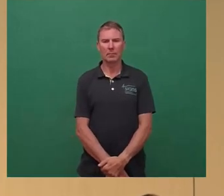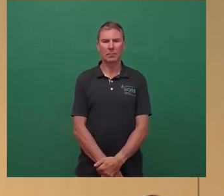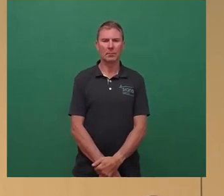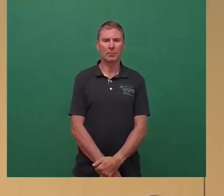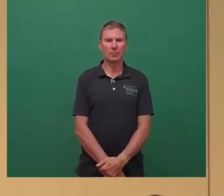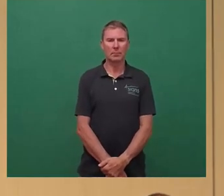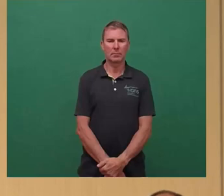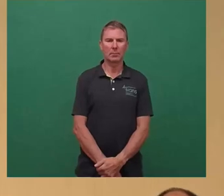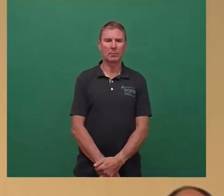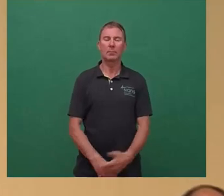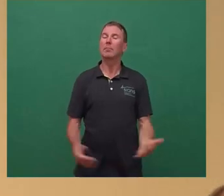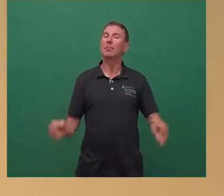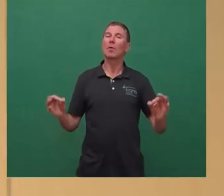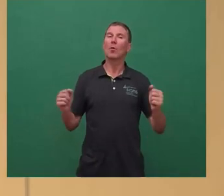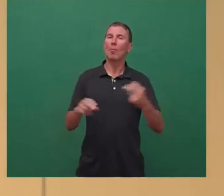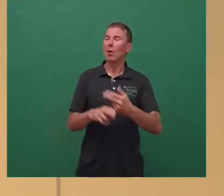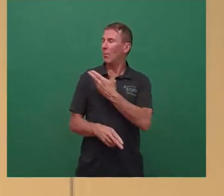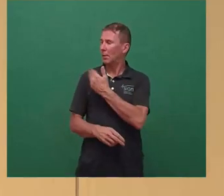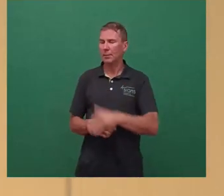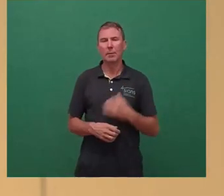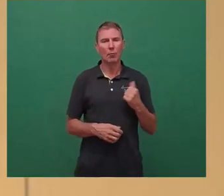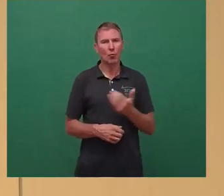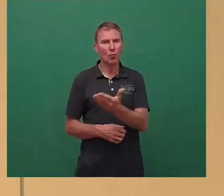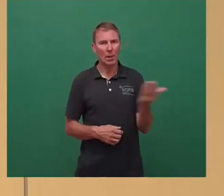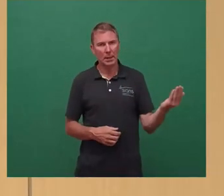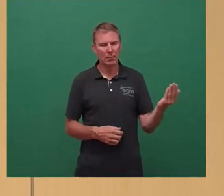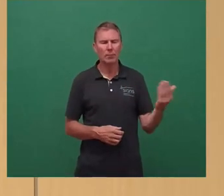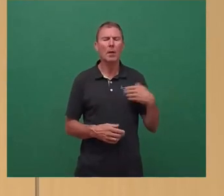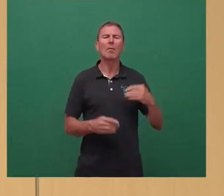Sehr geehrter Herr Oberbürgermeister, liebe Kolleginnen und Kollegen, ich fange mal von hinten an.